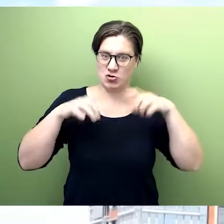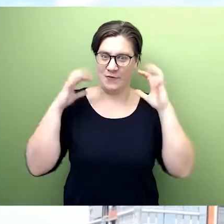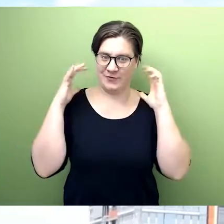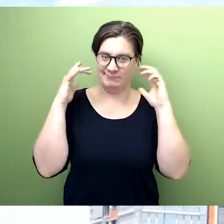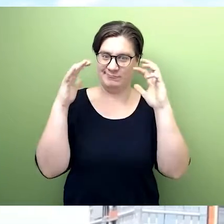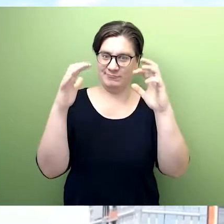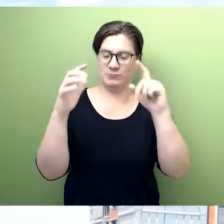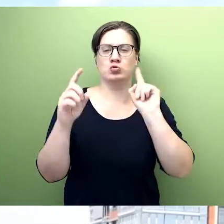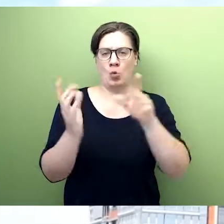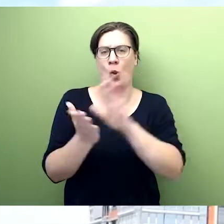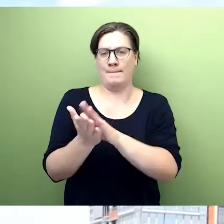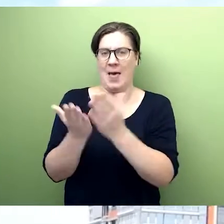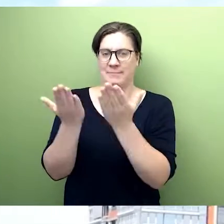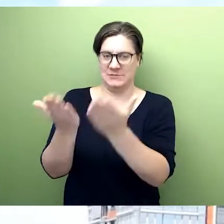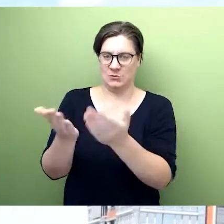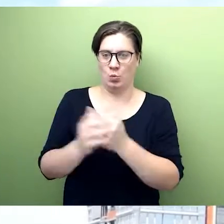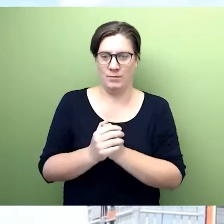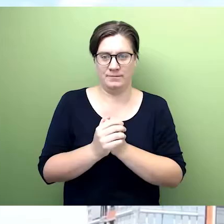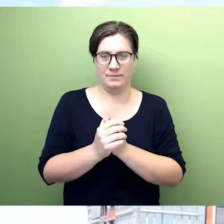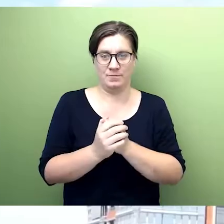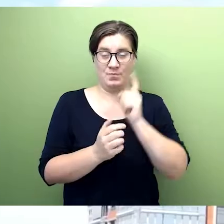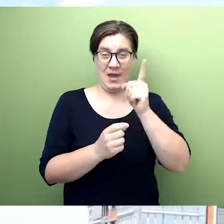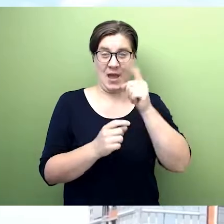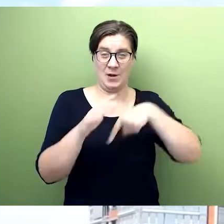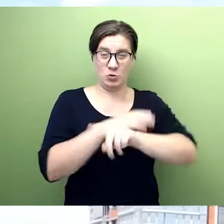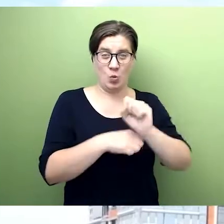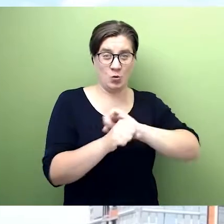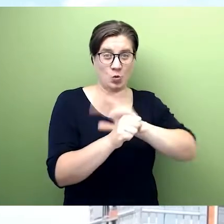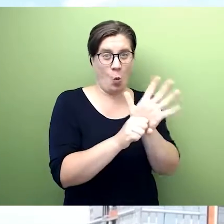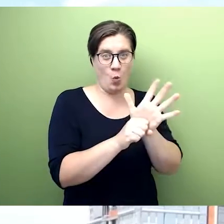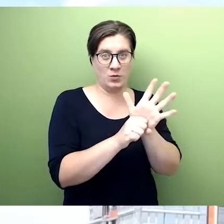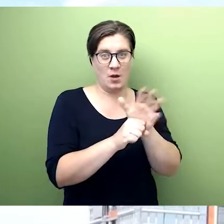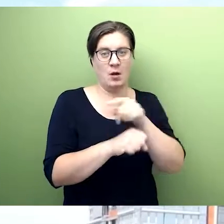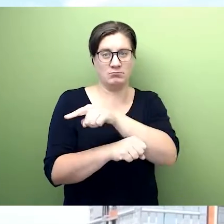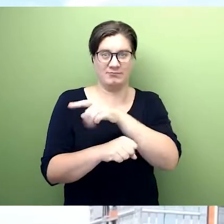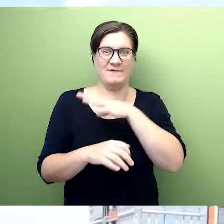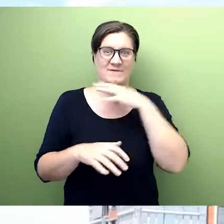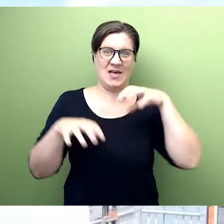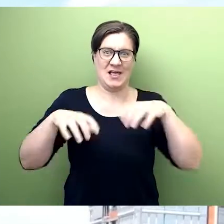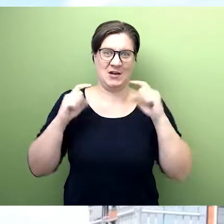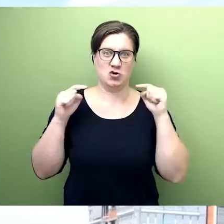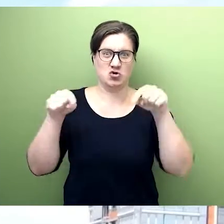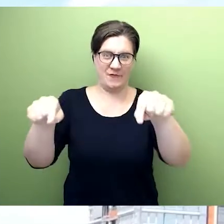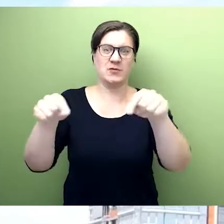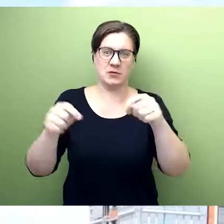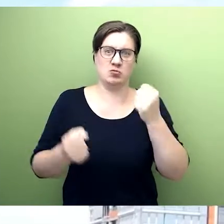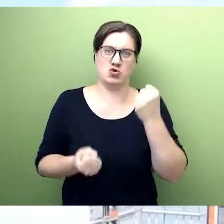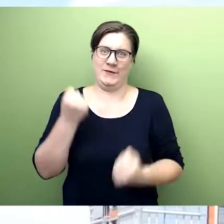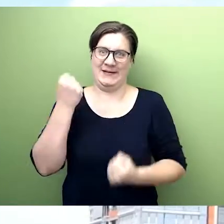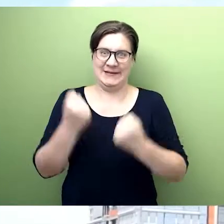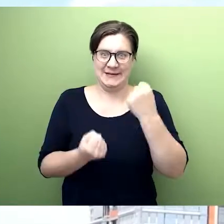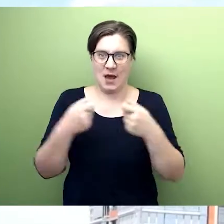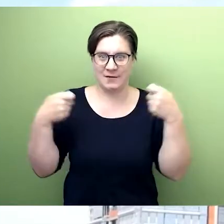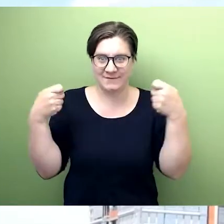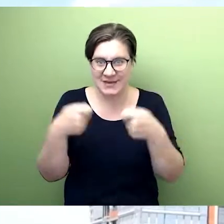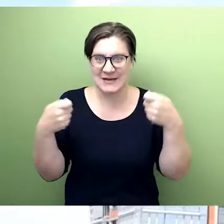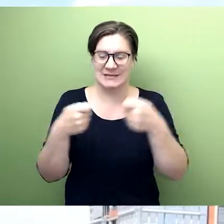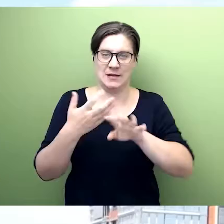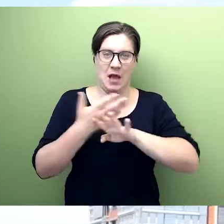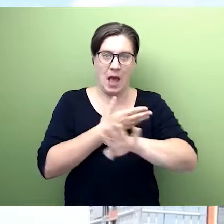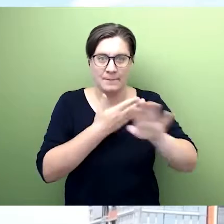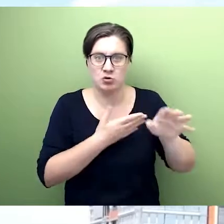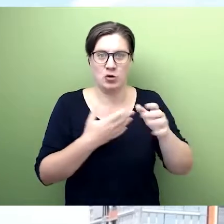In der Kieler Innenstadt gibt es viele Geschäfte. Das soll auch so bleiben. Corona hat den Geschäften viele Probleme